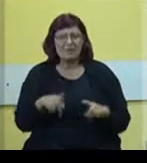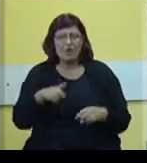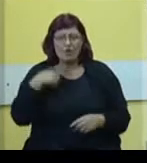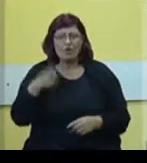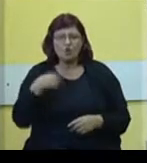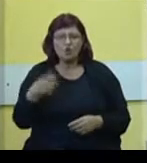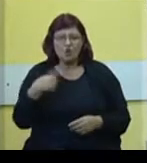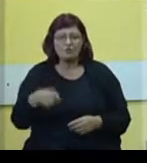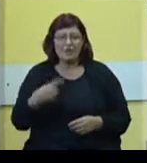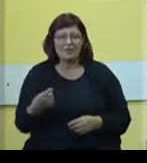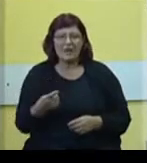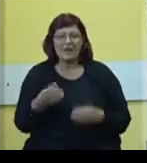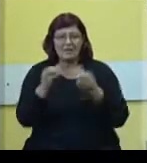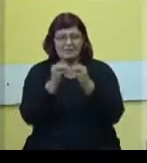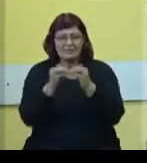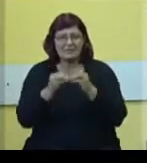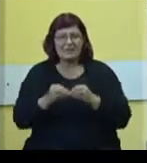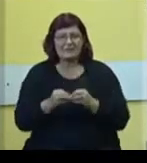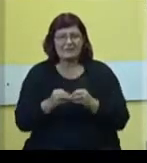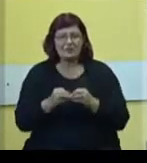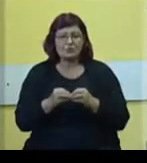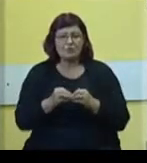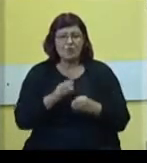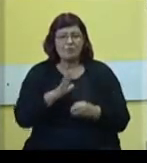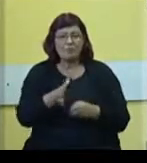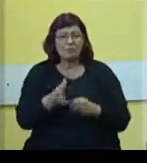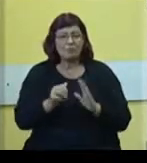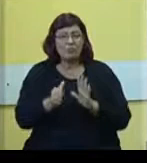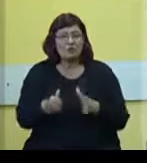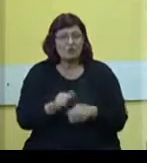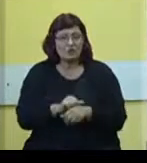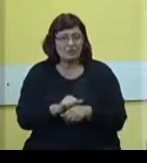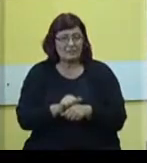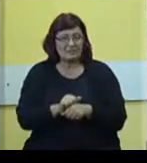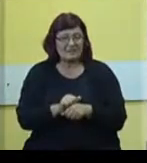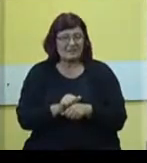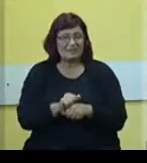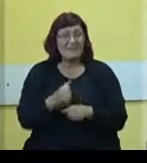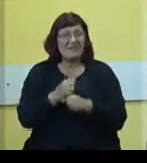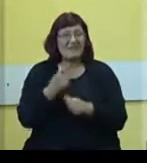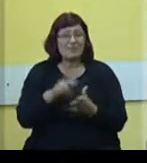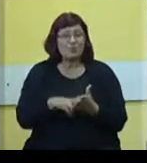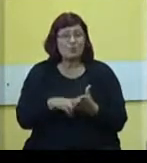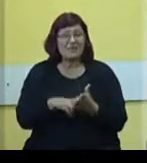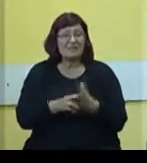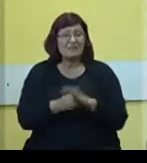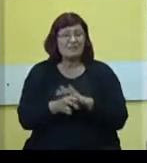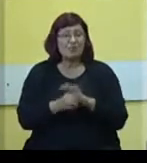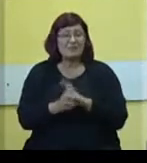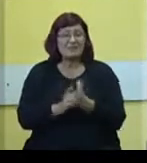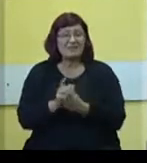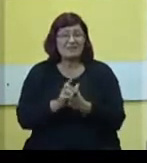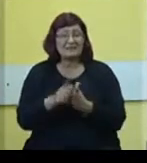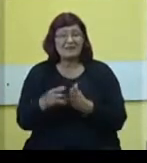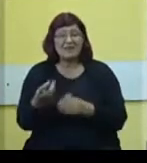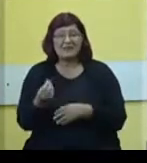sklopljen u petom ili u šestom mesecu, da je realizacija u toku, te da samim